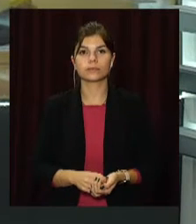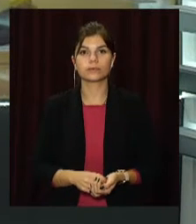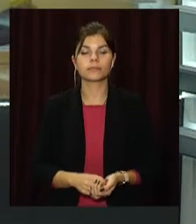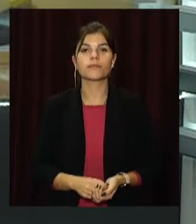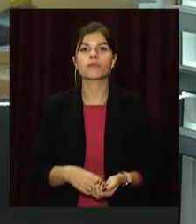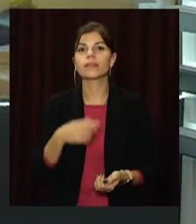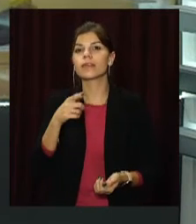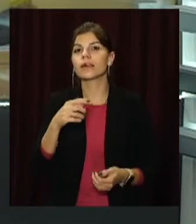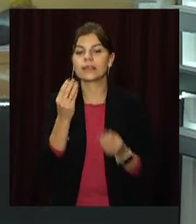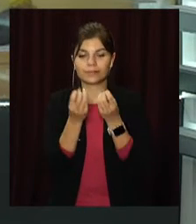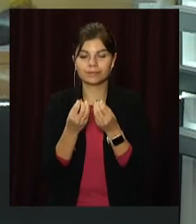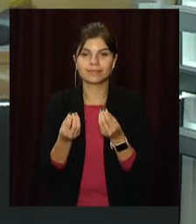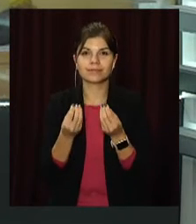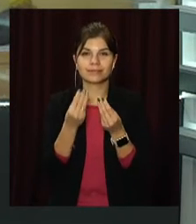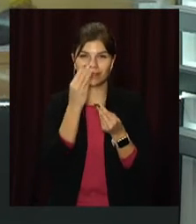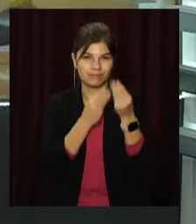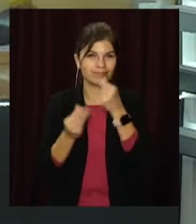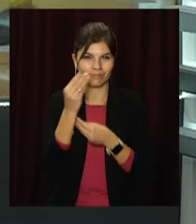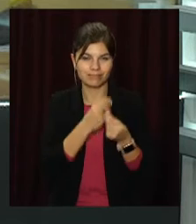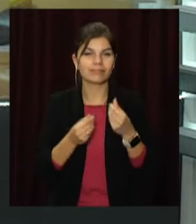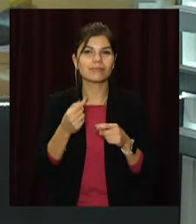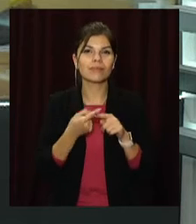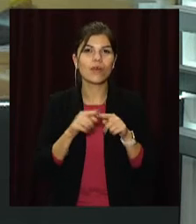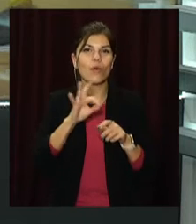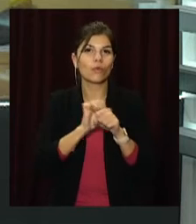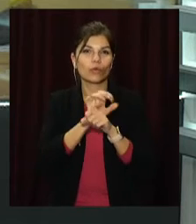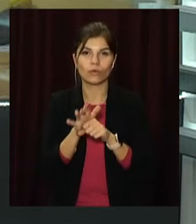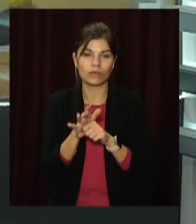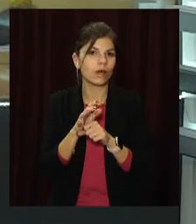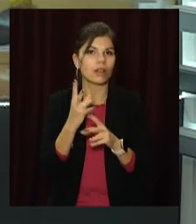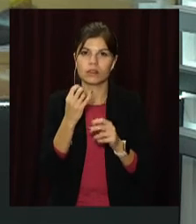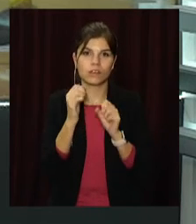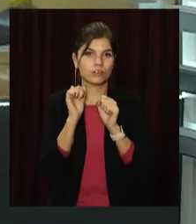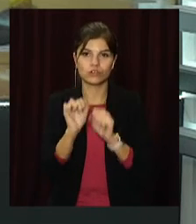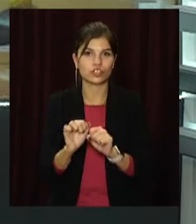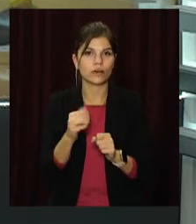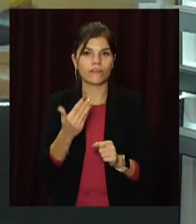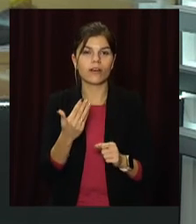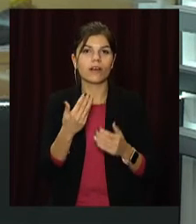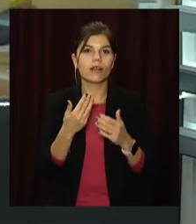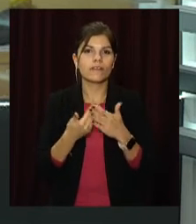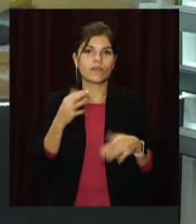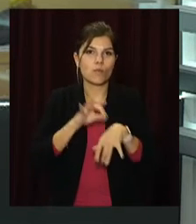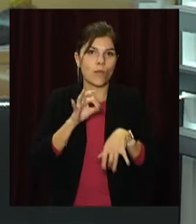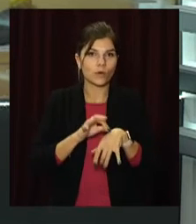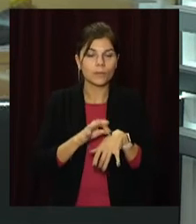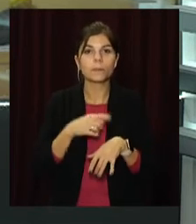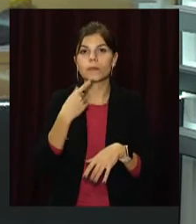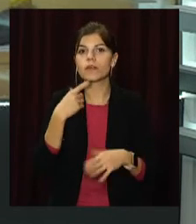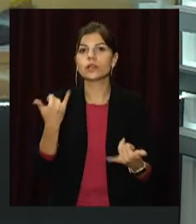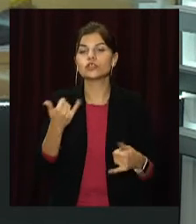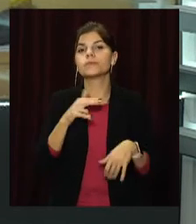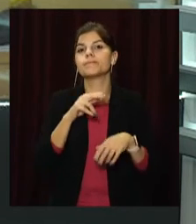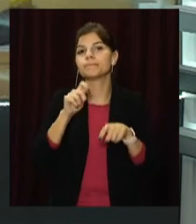Фейковий сертифікат про щеплення не врятує життя. У кіберполіції наголошують, з новим спалахом пандемії почастішали